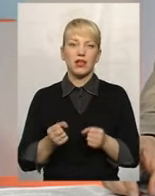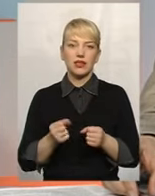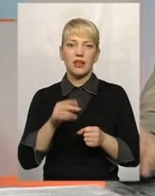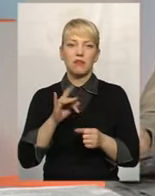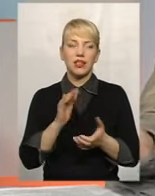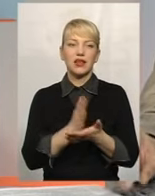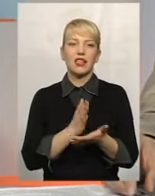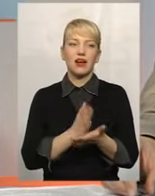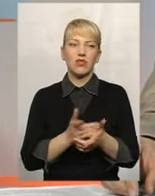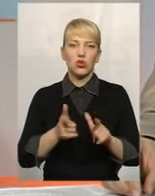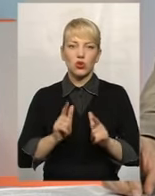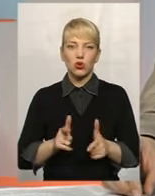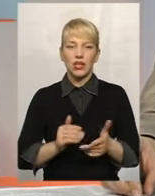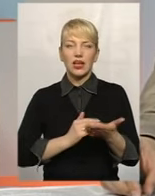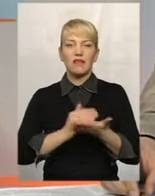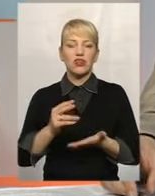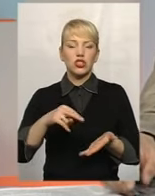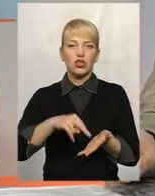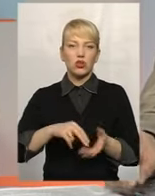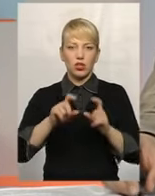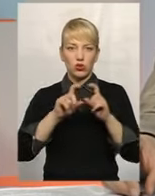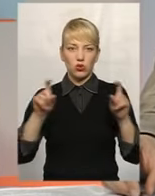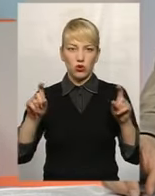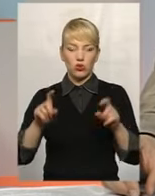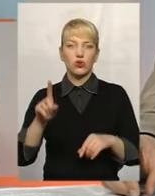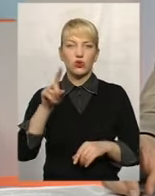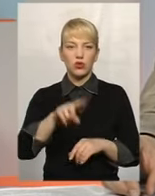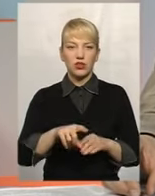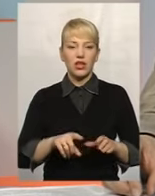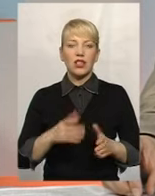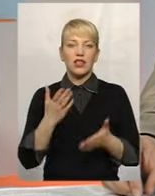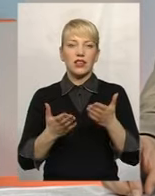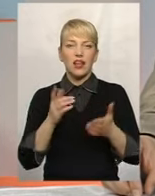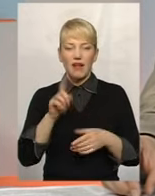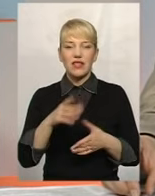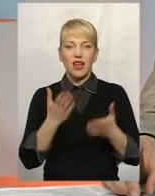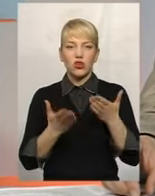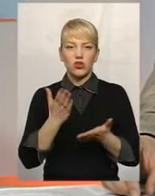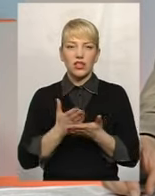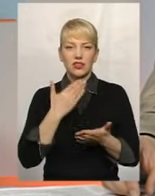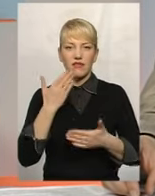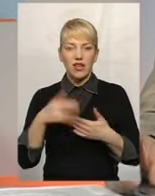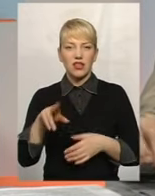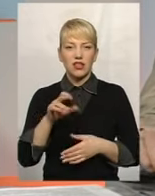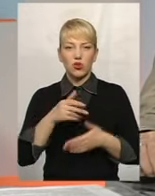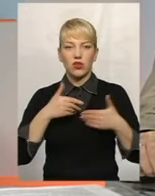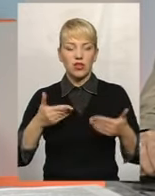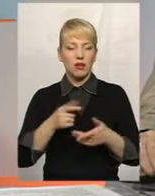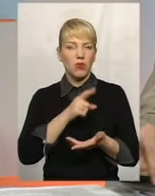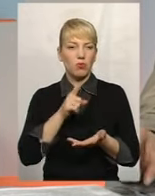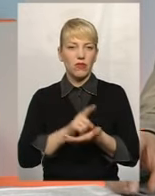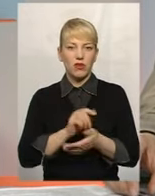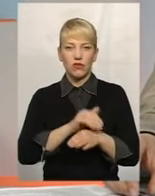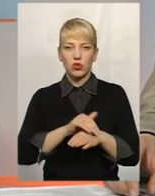наявності згоди вищестоящого органу, тоді, навіть якщо є звернення до нас, ми обов'язково фіксуємо